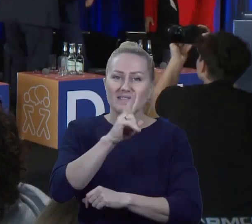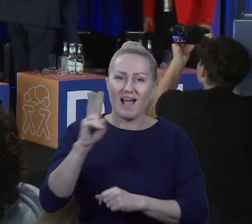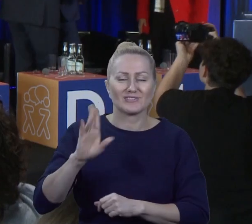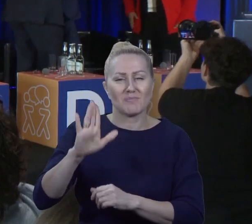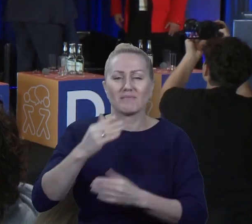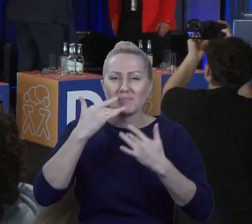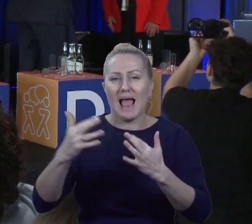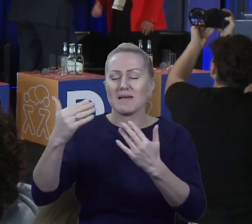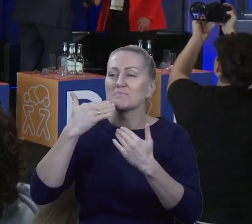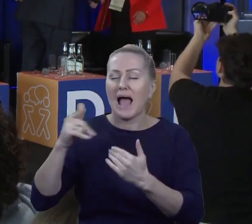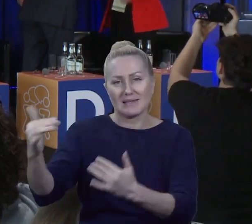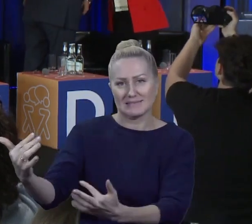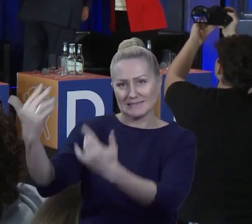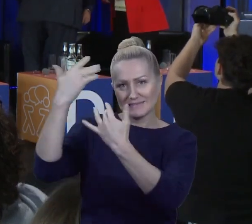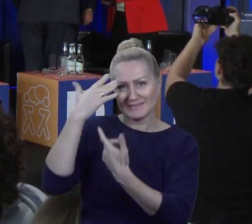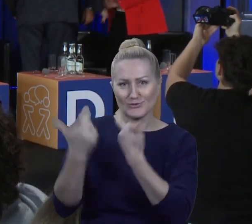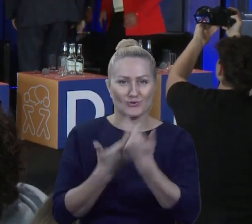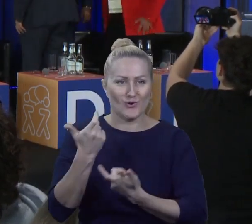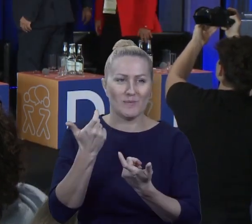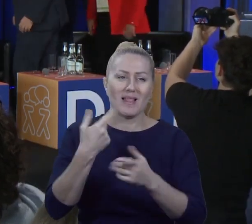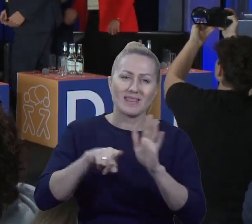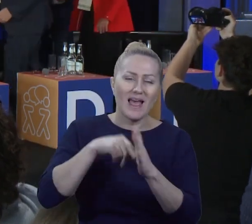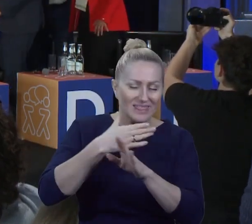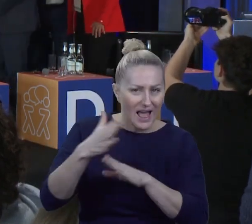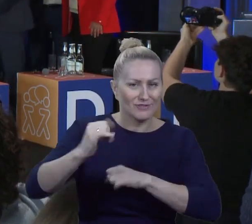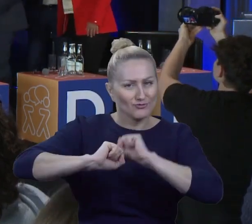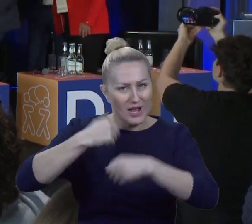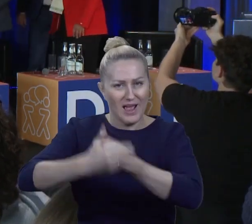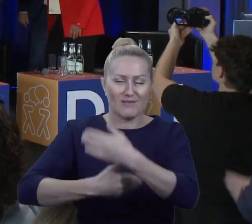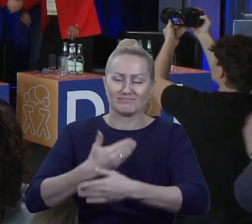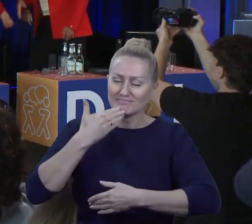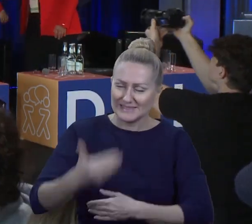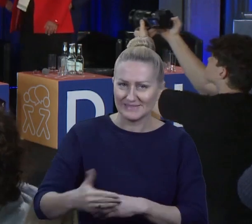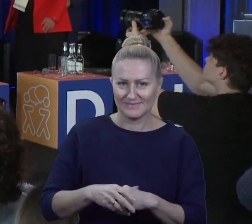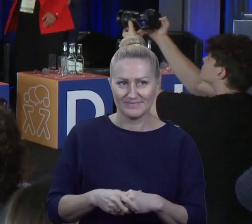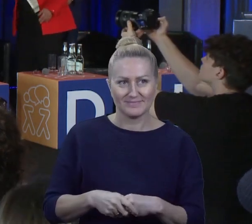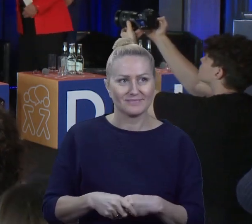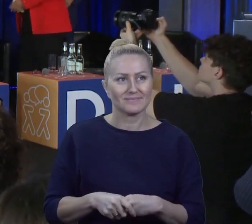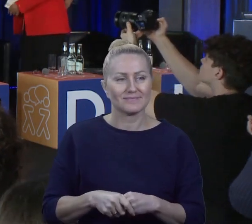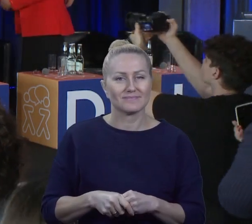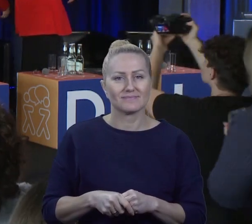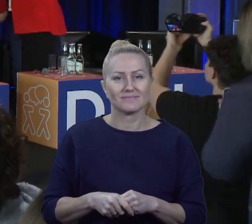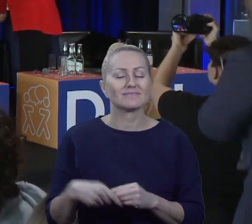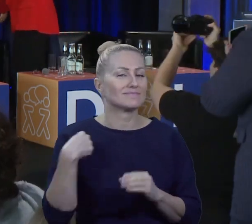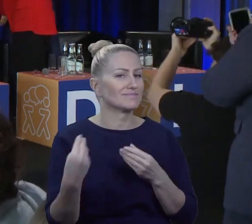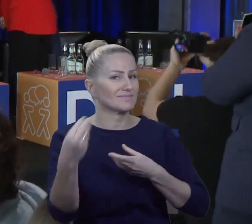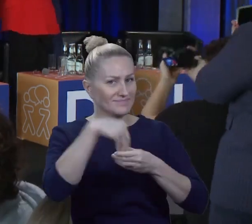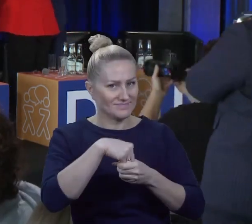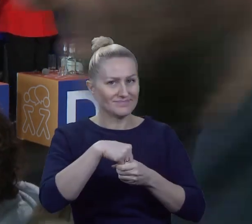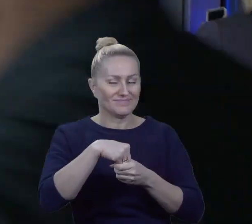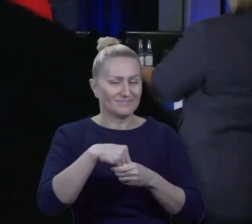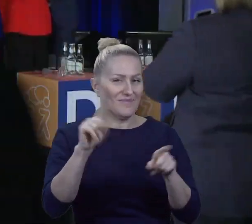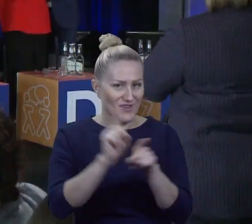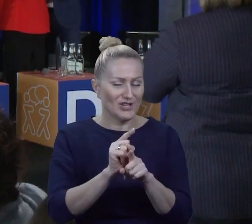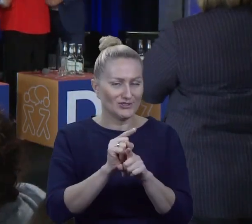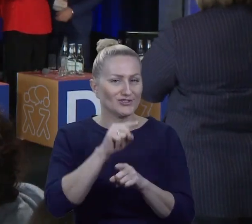zainspirowani do dalszej działalności. Dziękuję bardzo. Przyłączam się do tych